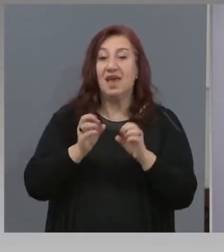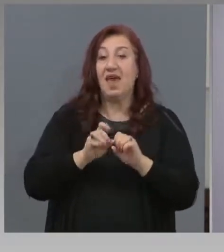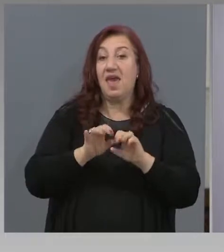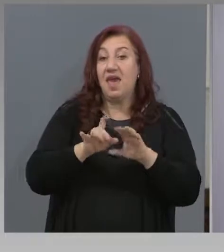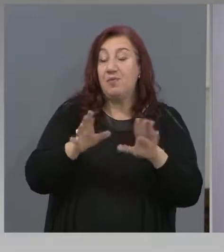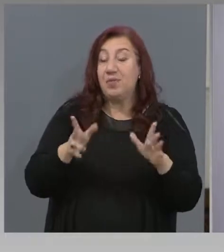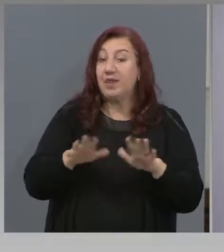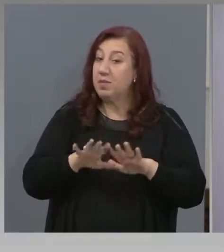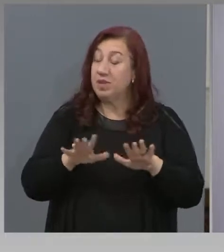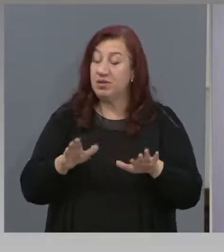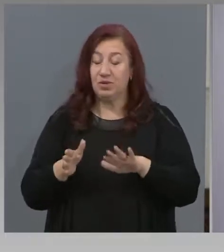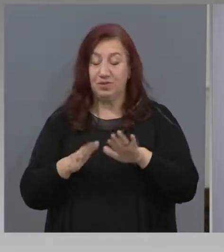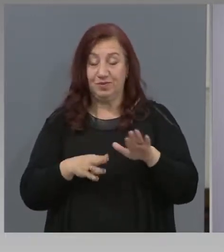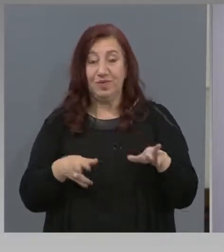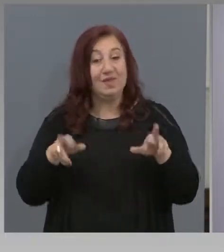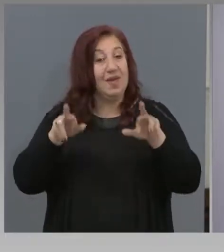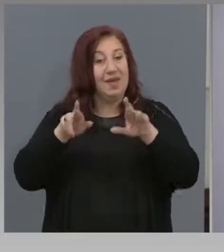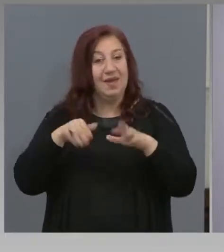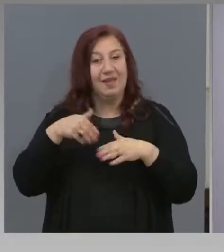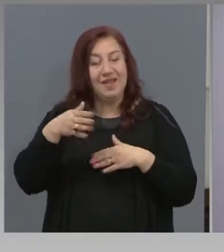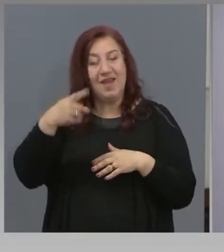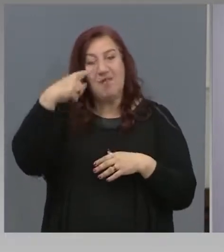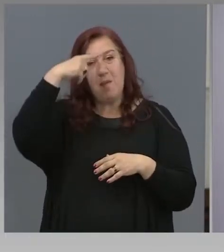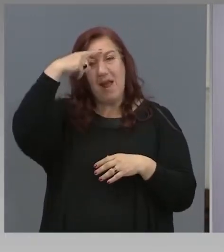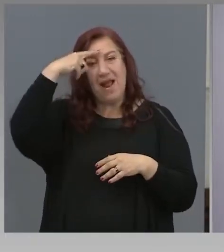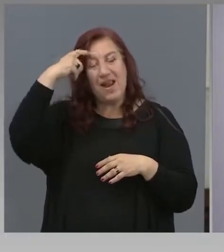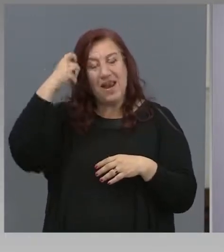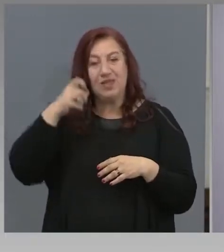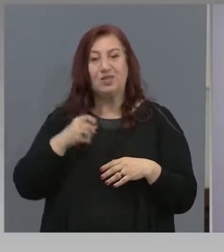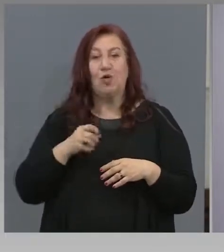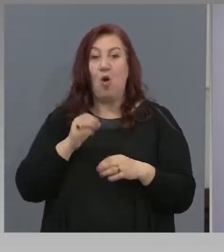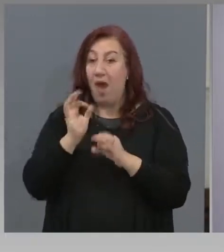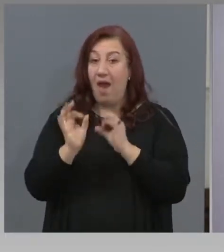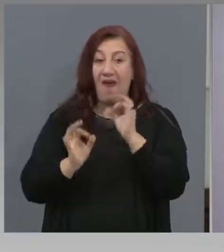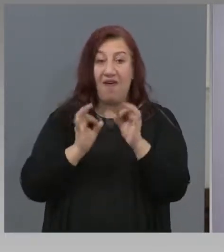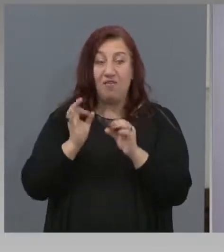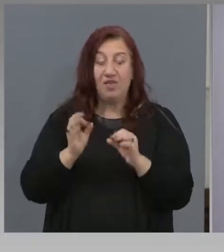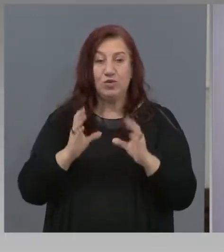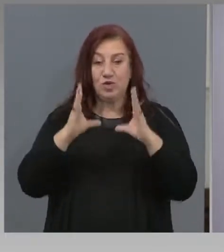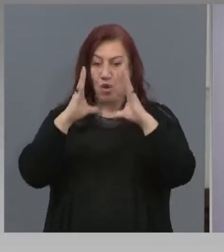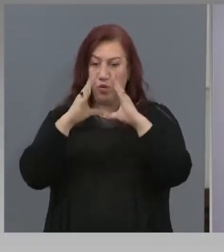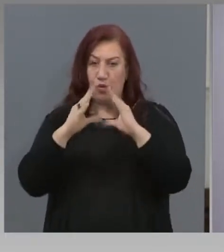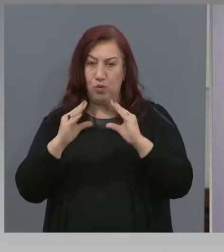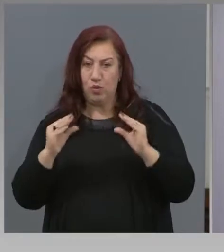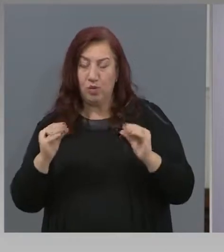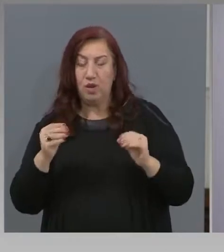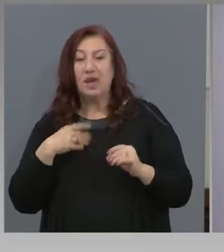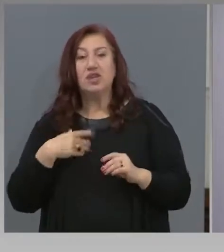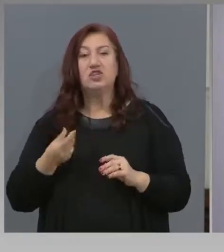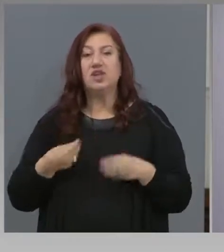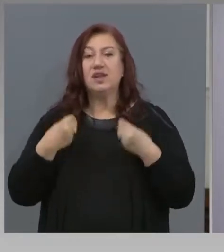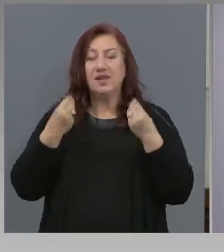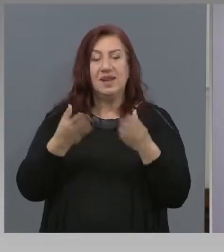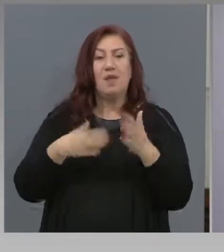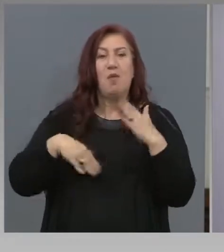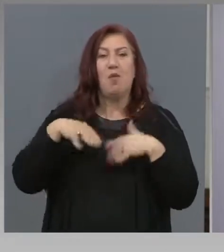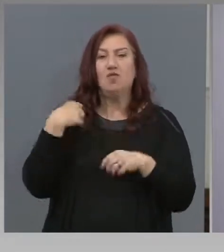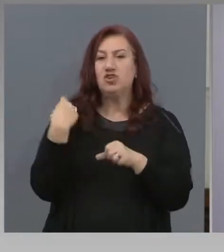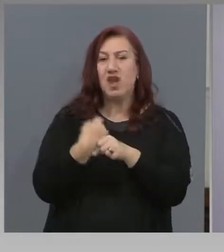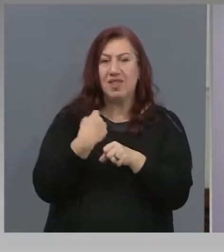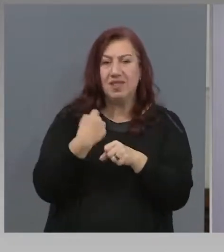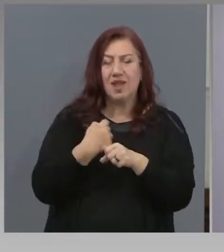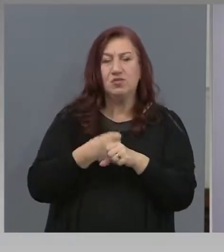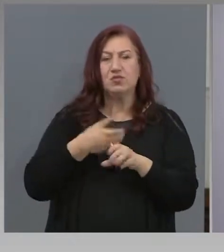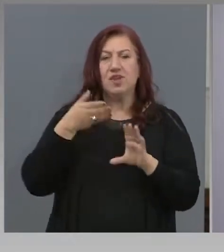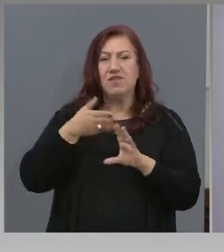Надяваме се през лято, когато вирусът позатихне, да можем да осигурим повече дейности в училище, в детските градини, в това